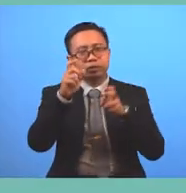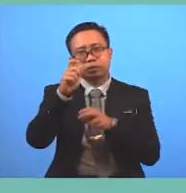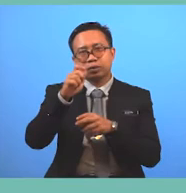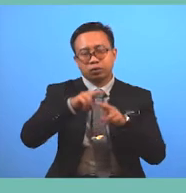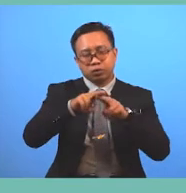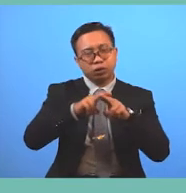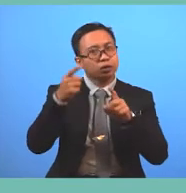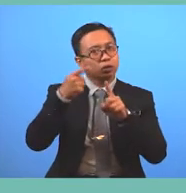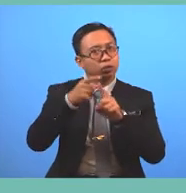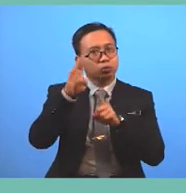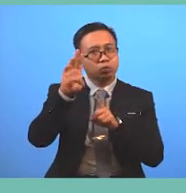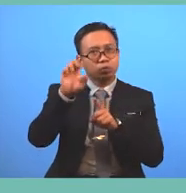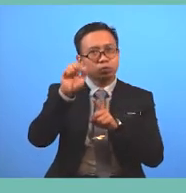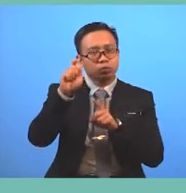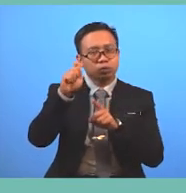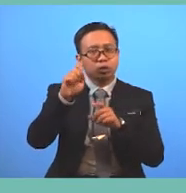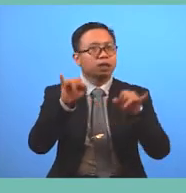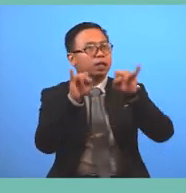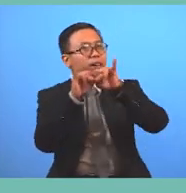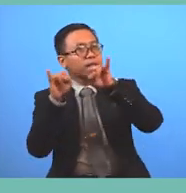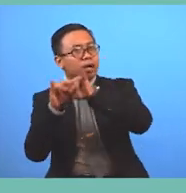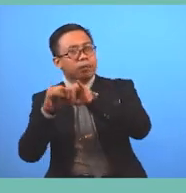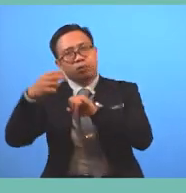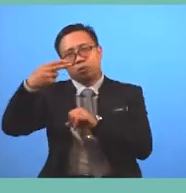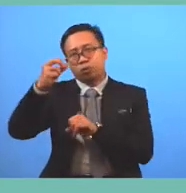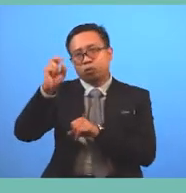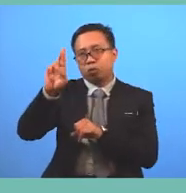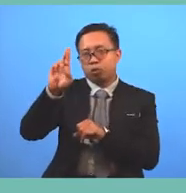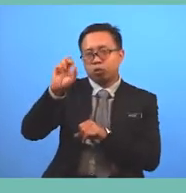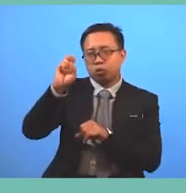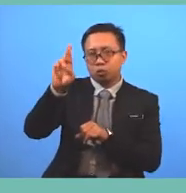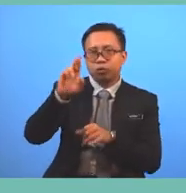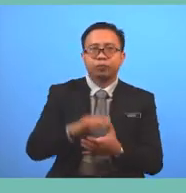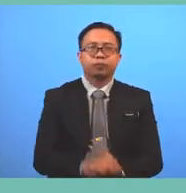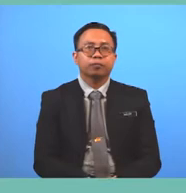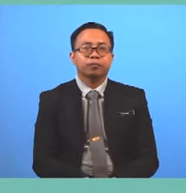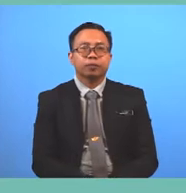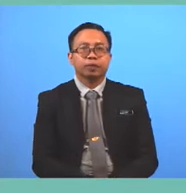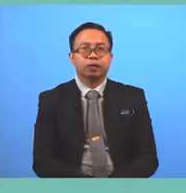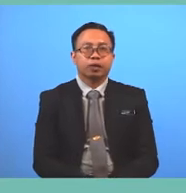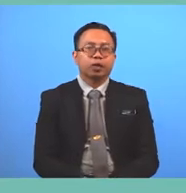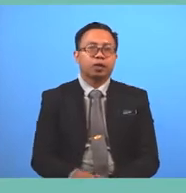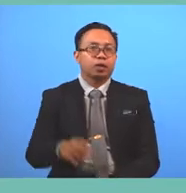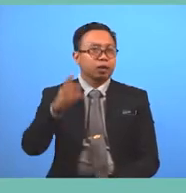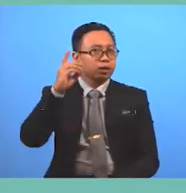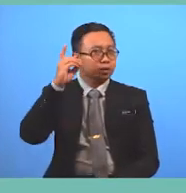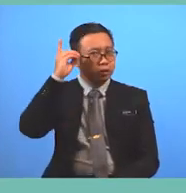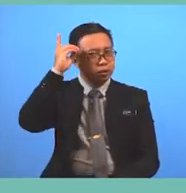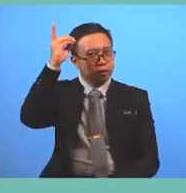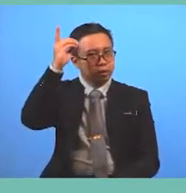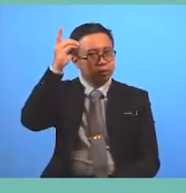Type of film Horror or thriller Director Yeon Sang Ho